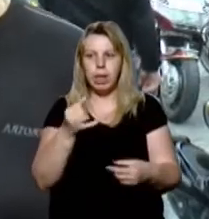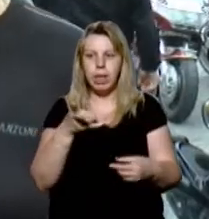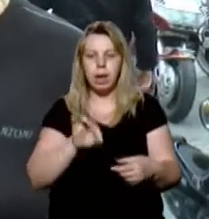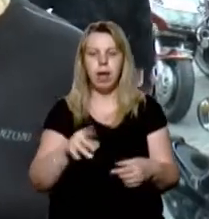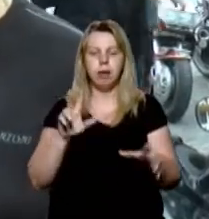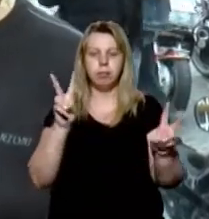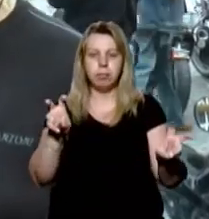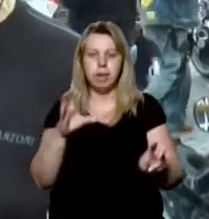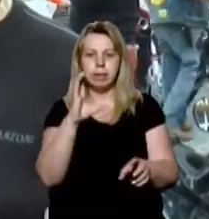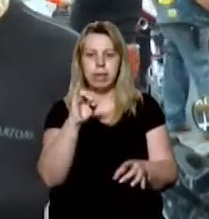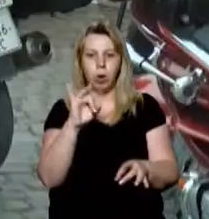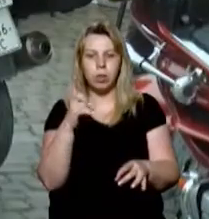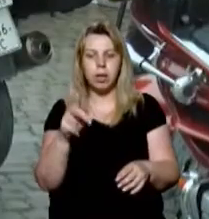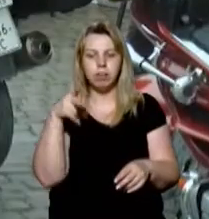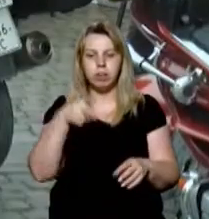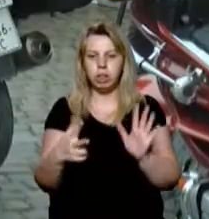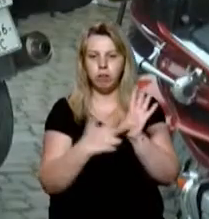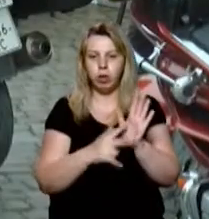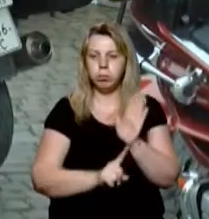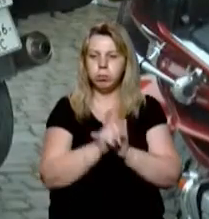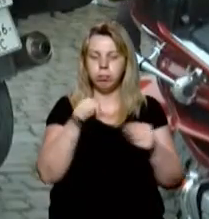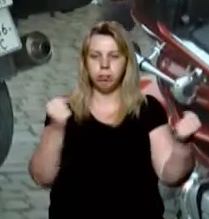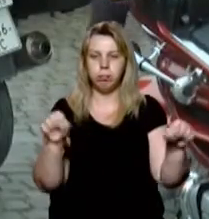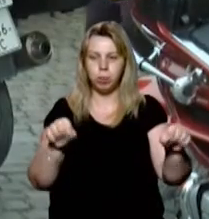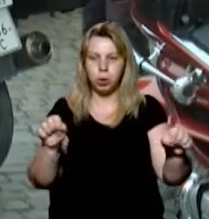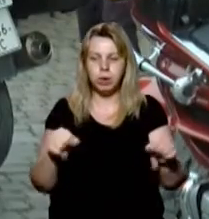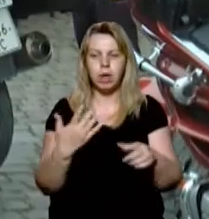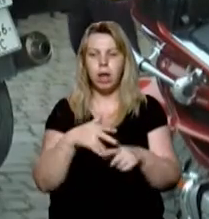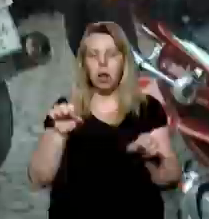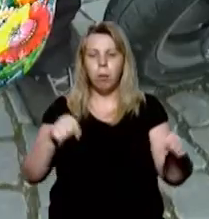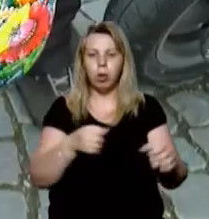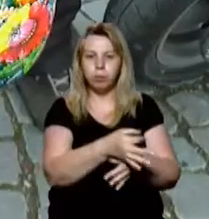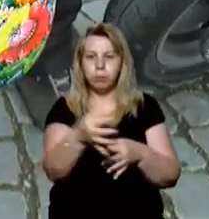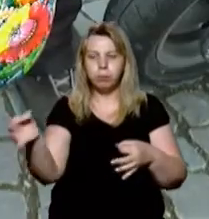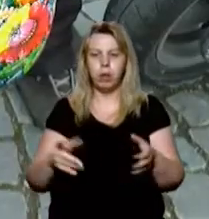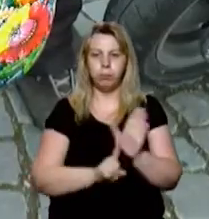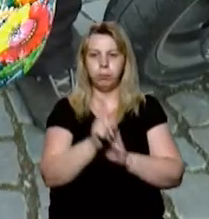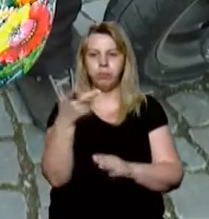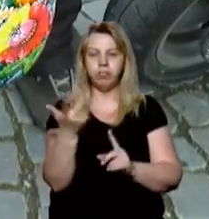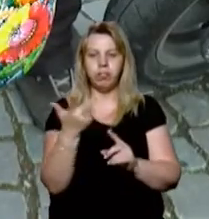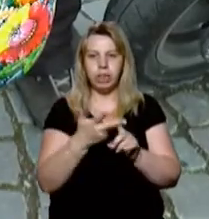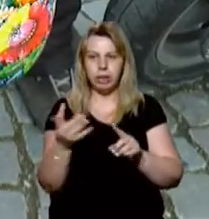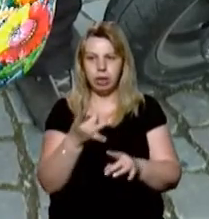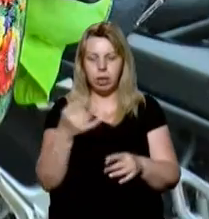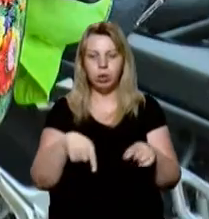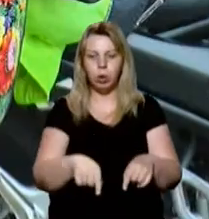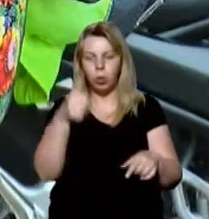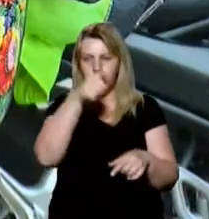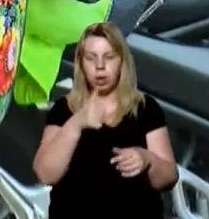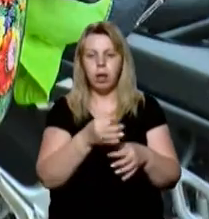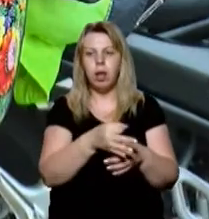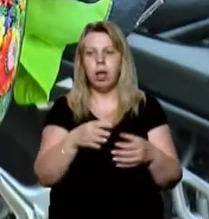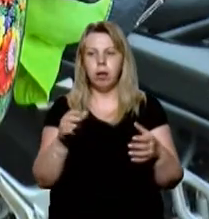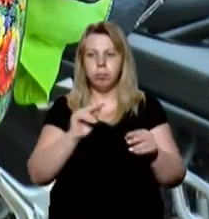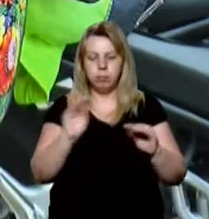байкерським прізвиськом Стрикоза з 2008-го їздить на мотоциклі. В мотопробігу бере участь втретє. Цьогоріч розписала частини свого